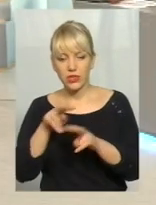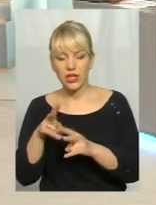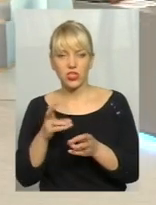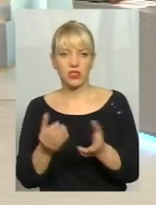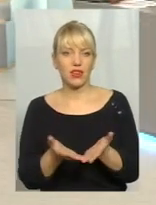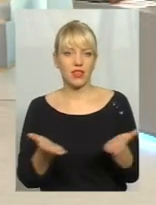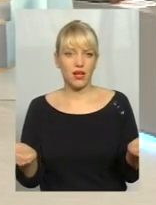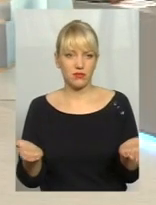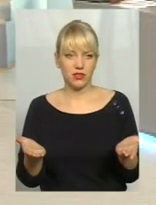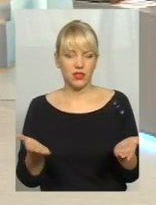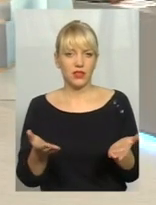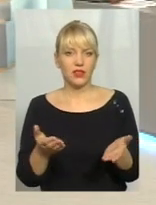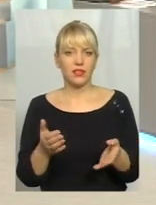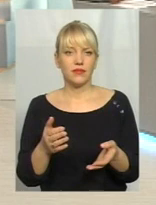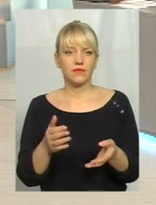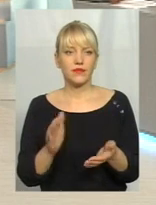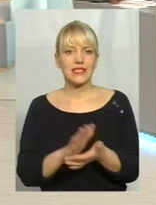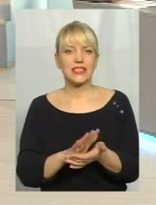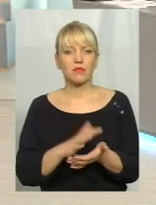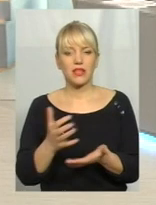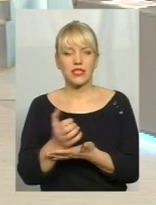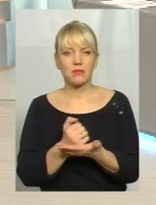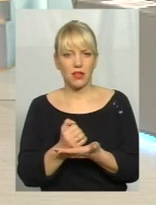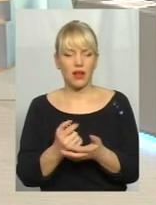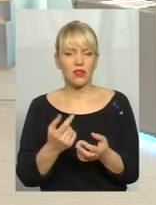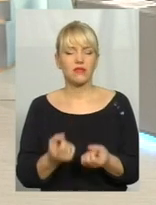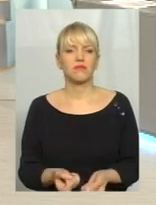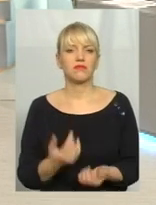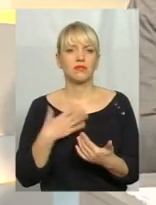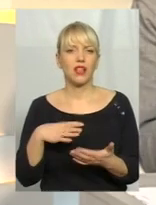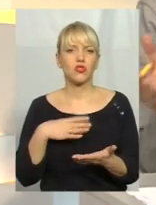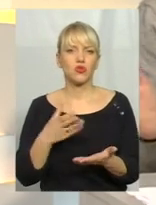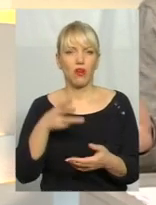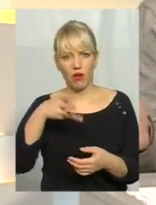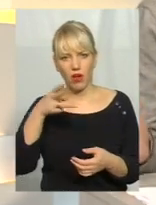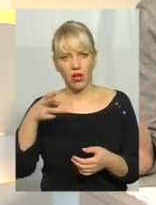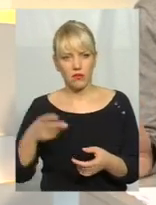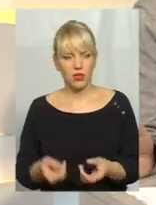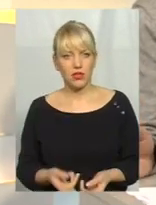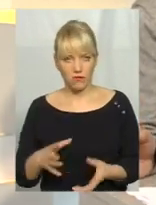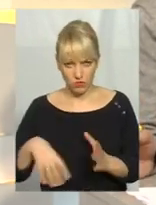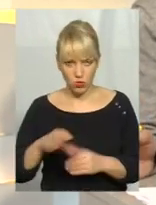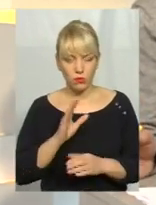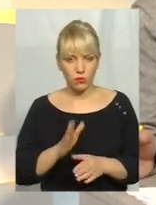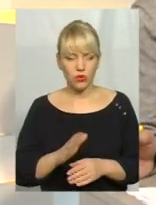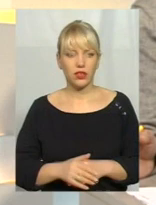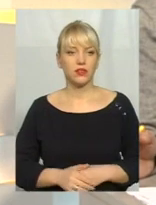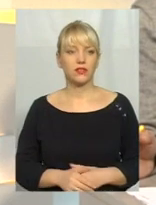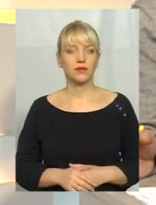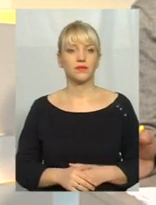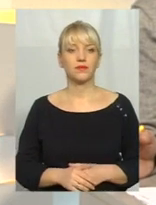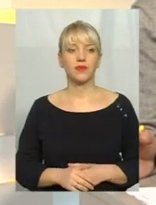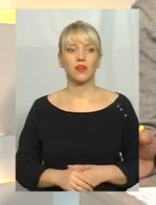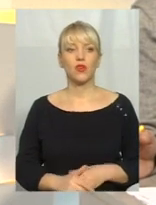Для чого ставити камери? І це всюди будуть? Чи є вже така практика в місті Хмельницьку? Скажемо, в